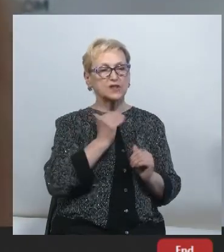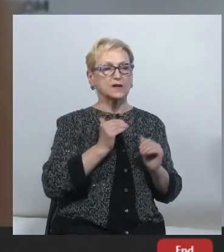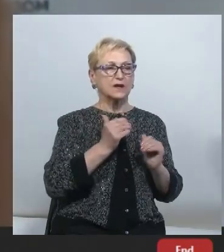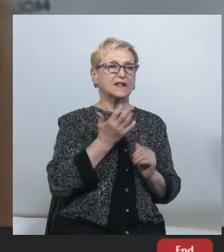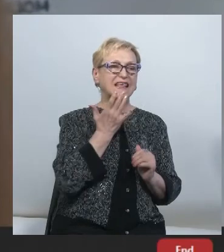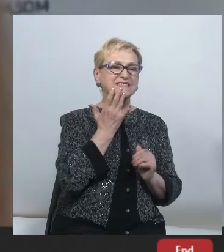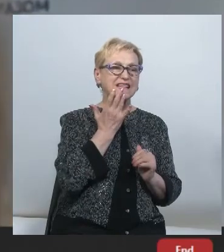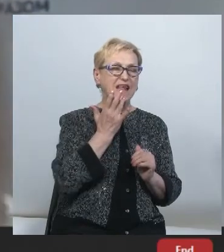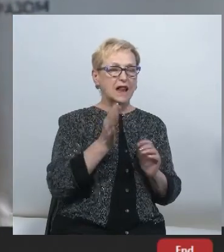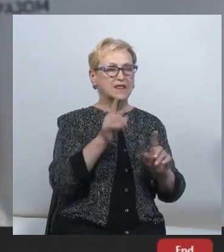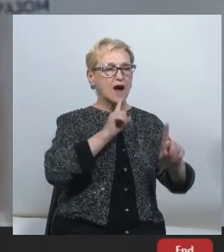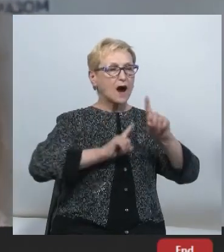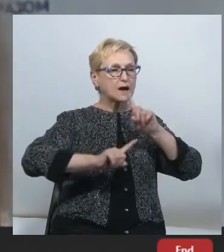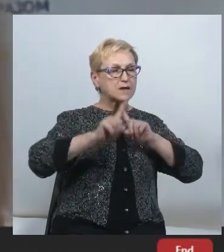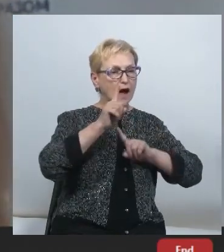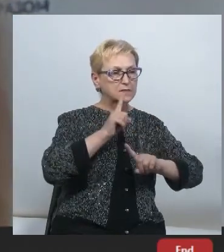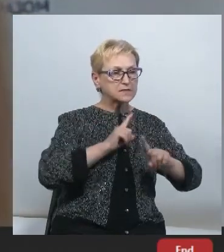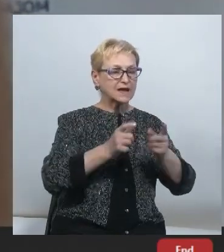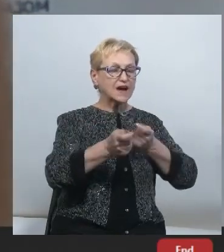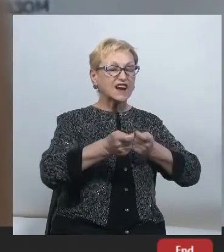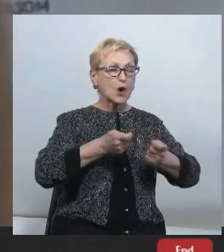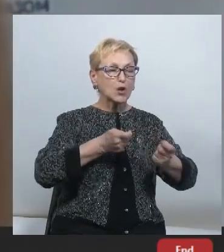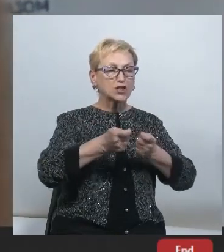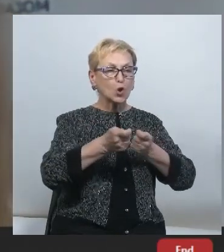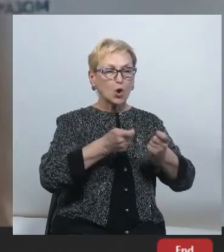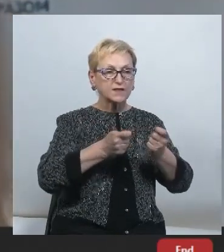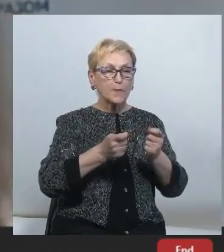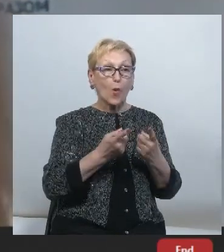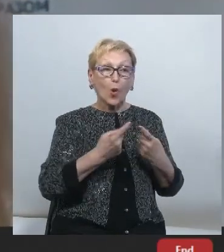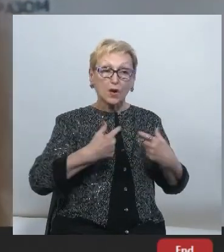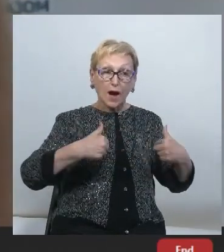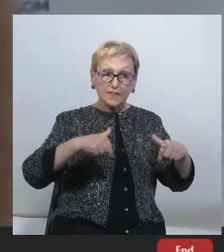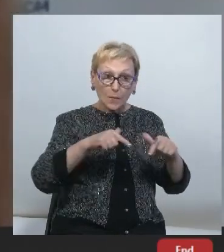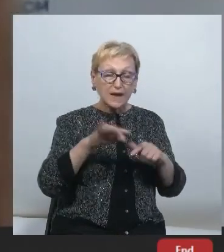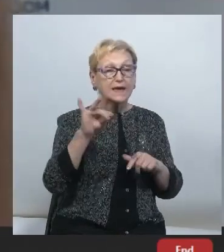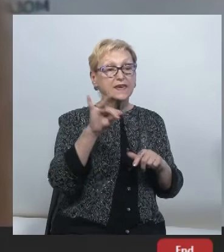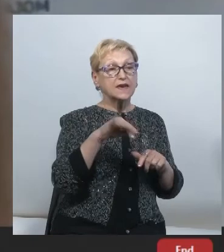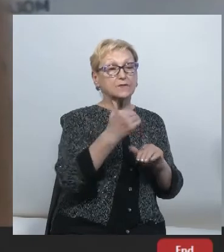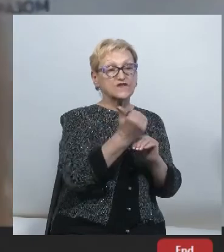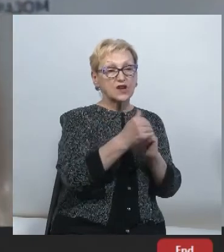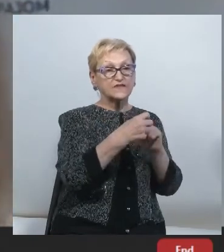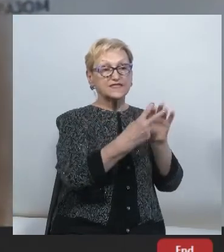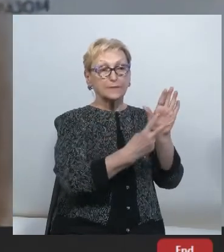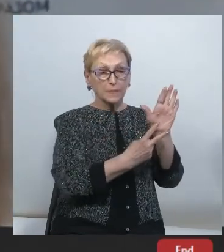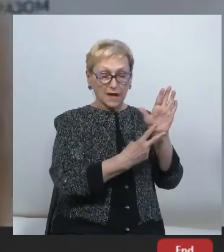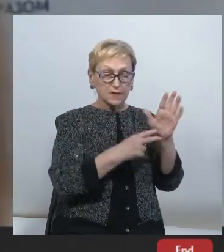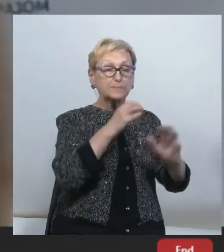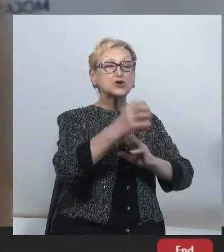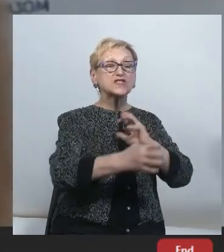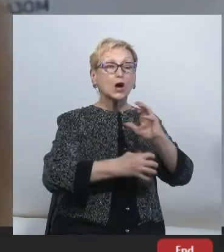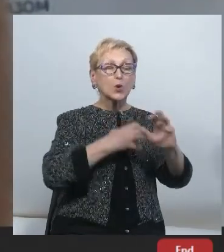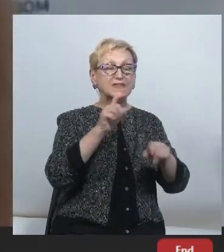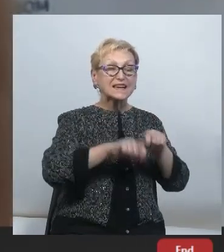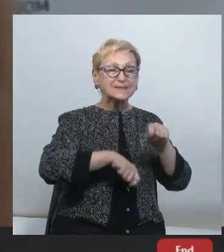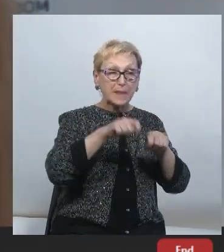повною мірою незалежним регуляторним органом. І експерти вже у 2017 році, наші міжнародні експерти були